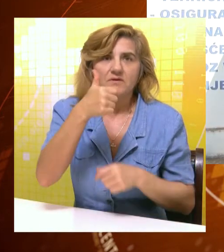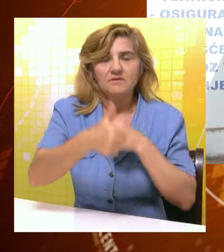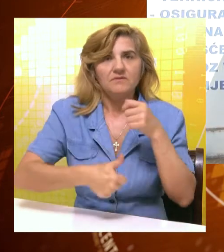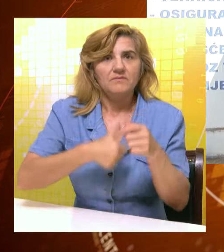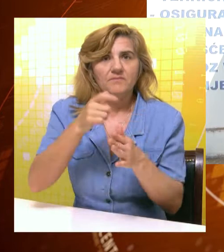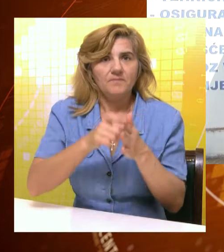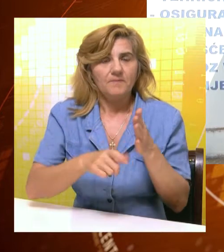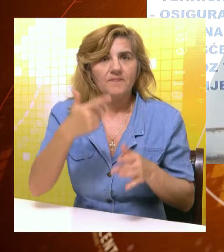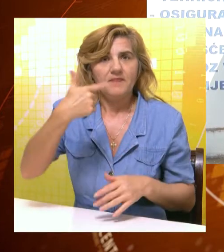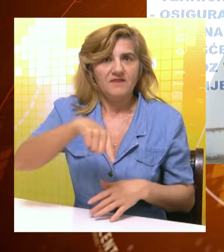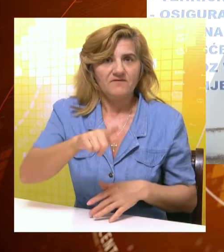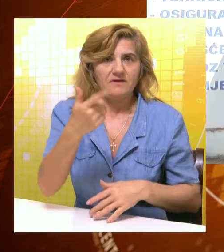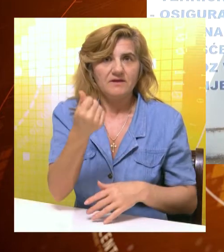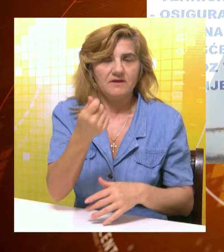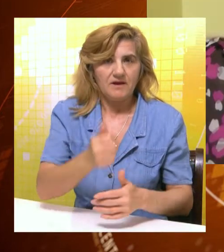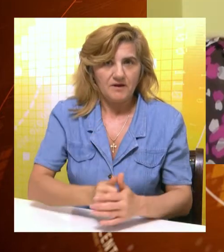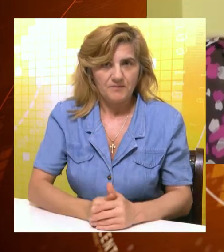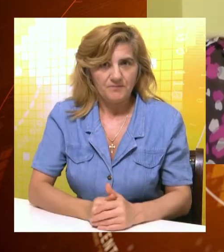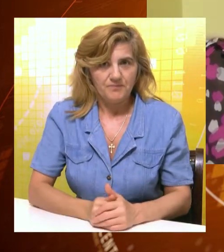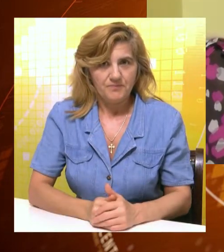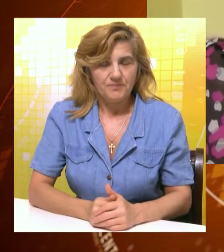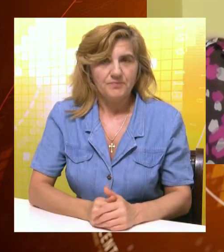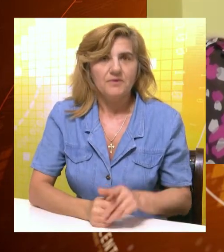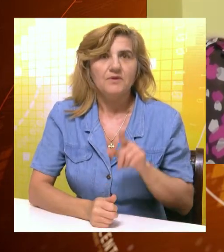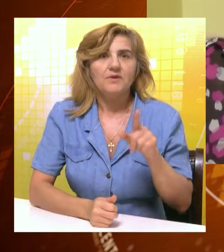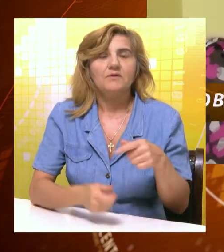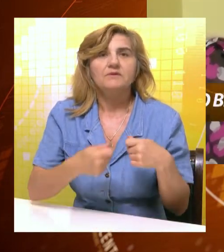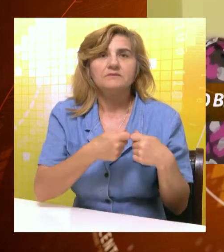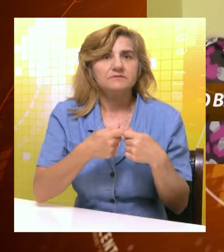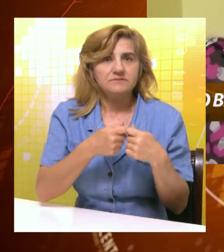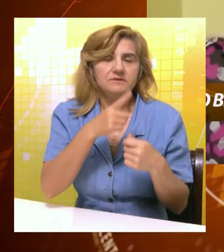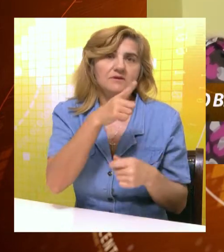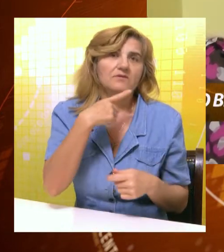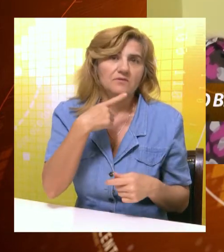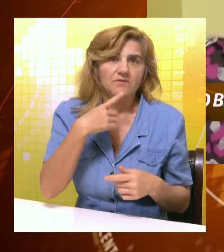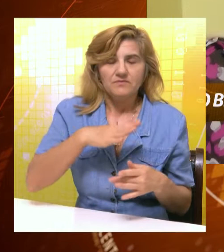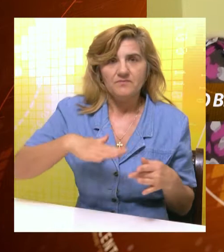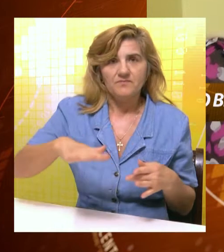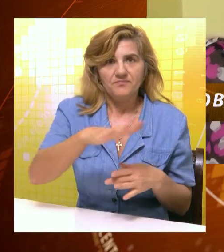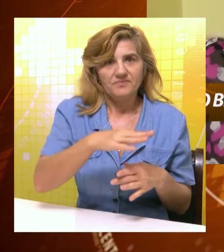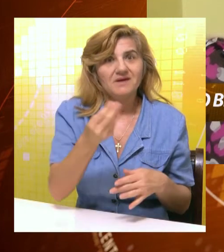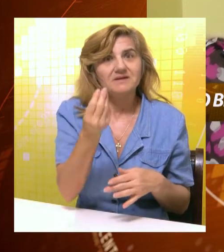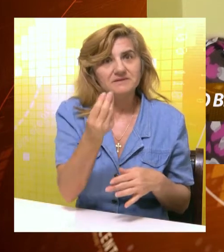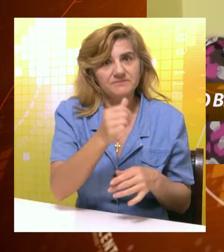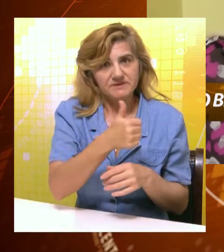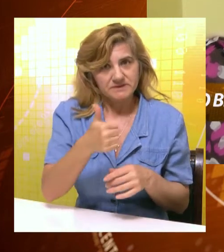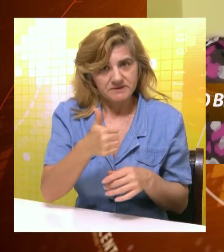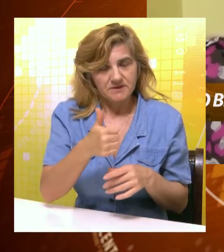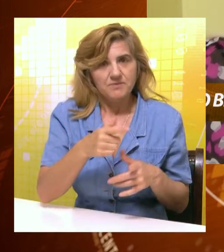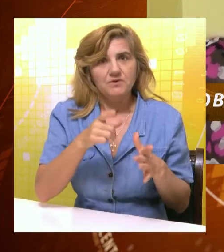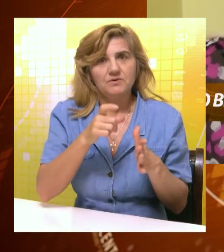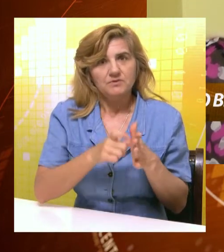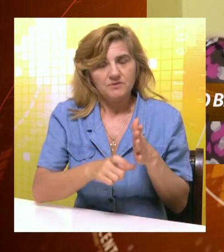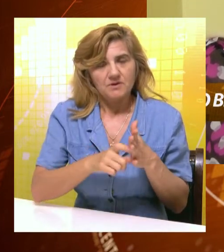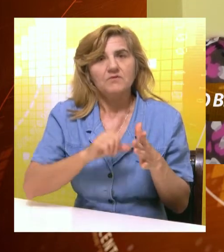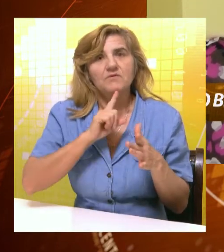godišnje članarine iznosi 2000 dinara. Automotosavez nudi osnovno članstvo koje važi samo na teritoriji Republike Srbije i nudi